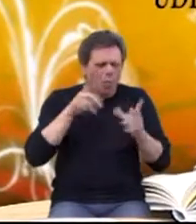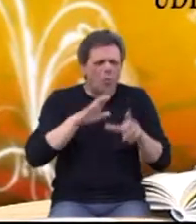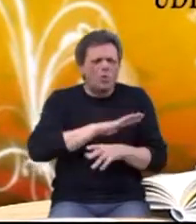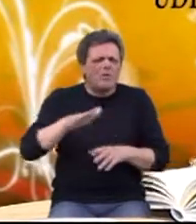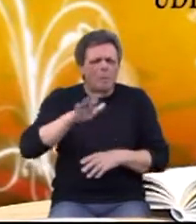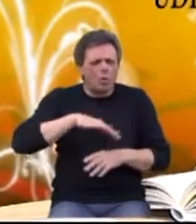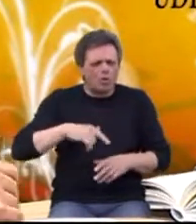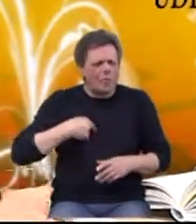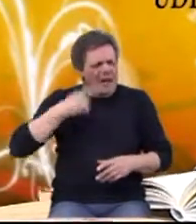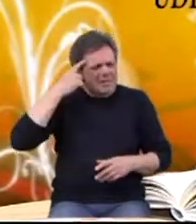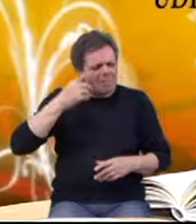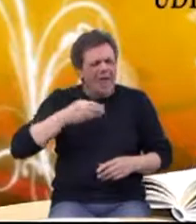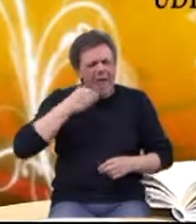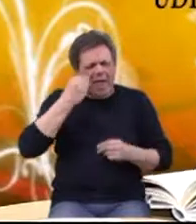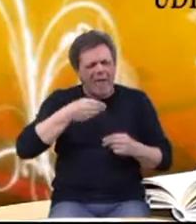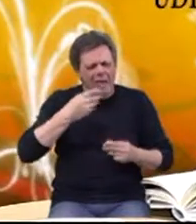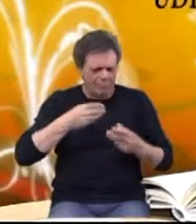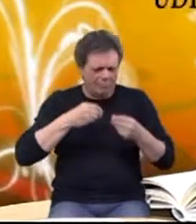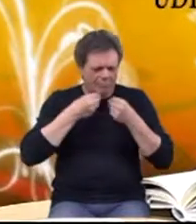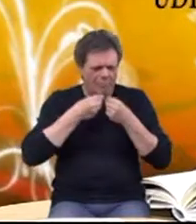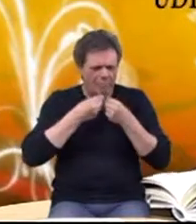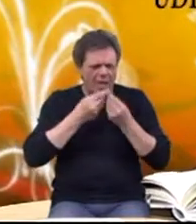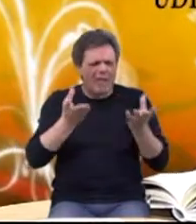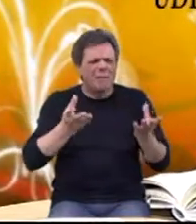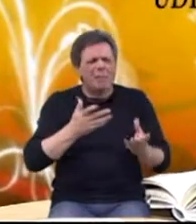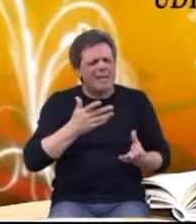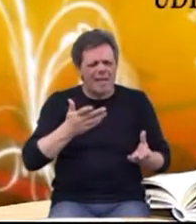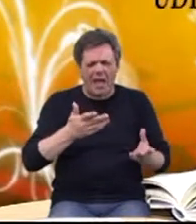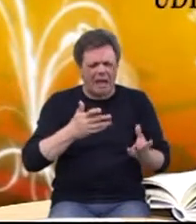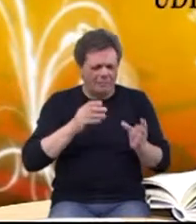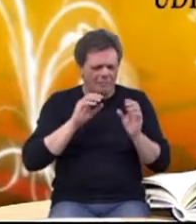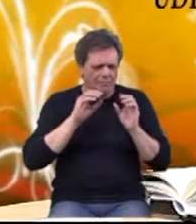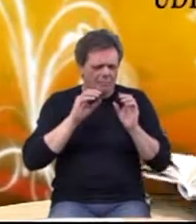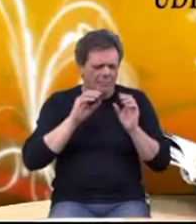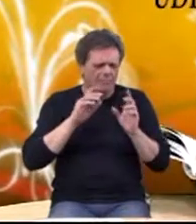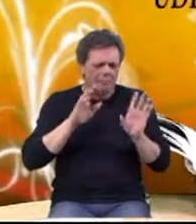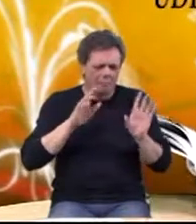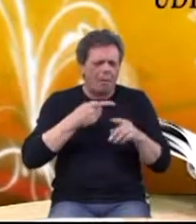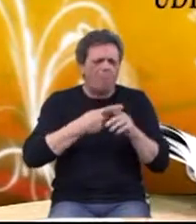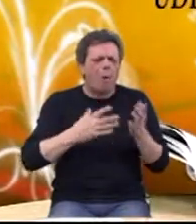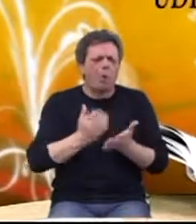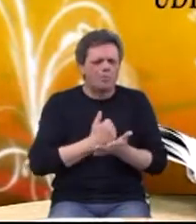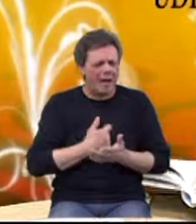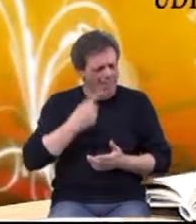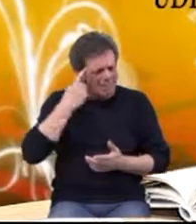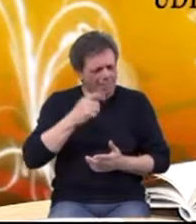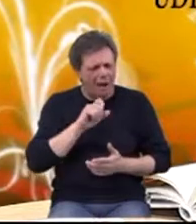informacija najkvalitetnija. Evo, edukacija, informacija je već pola uspjeha. Mislim kad čovjek sam